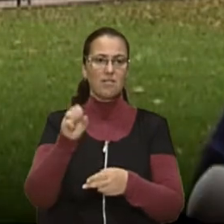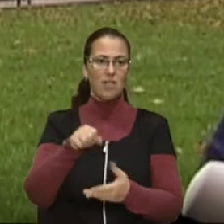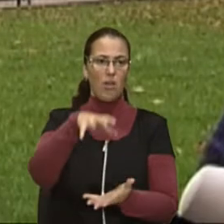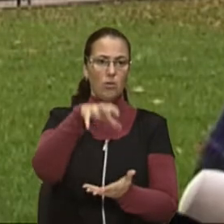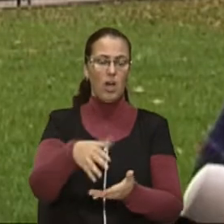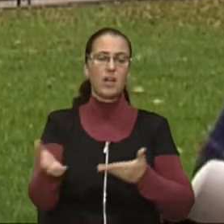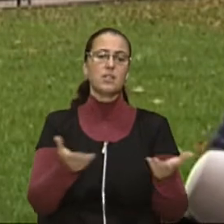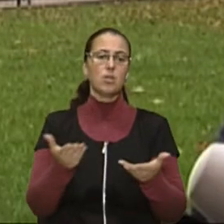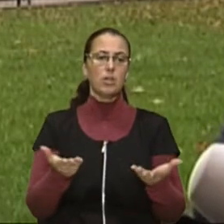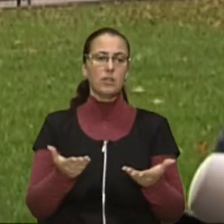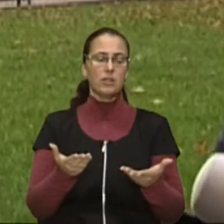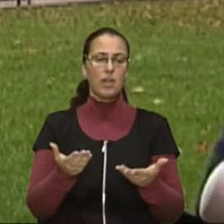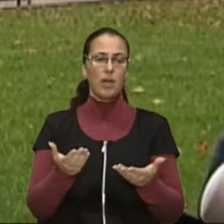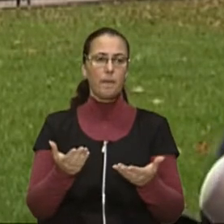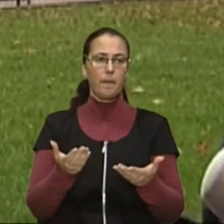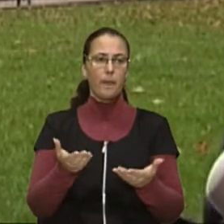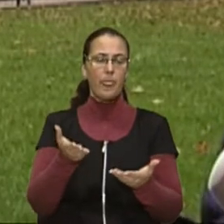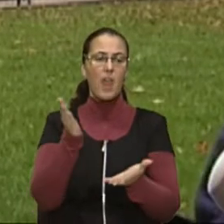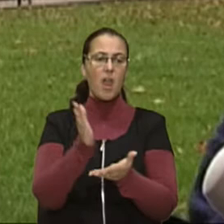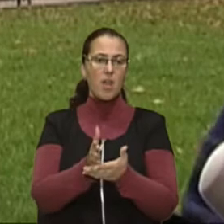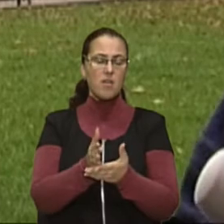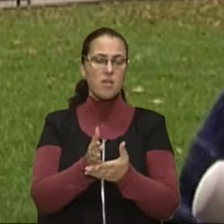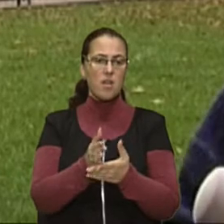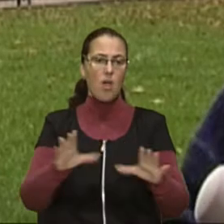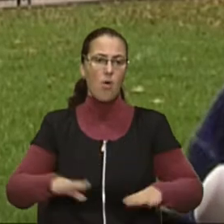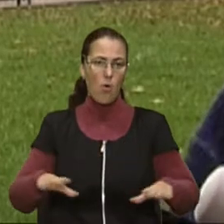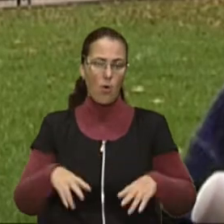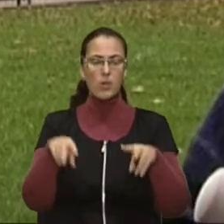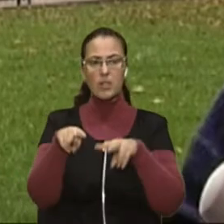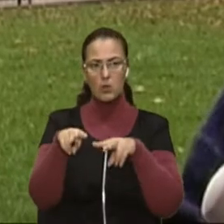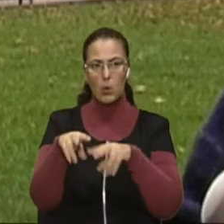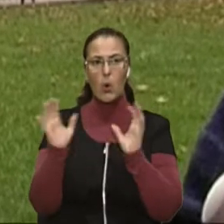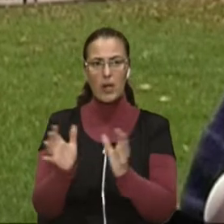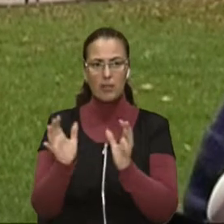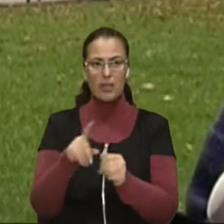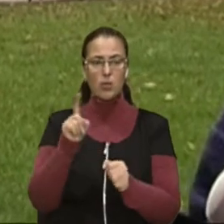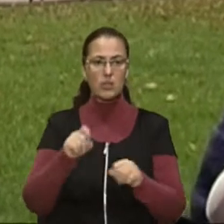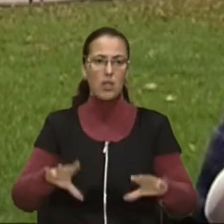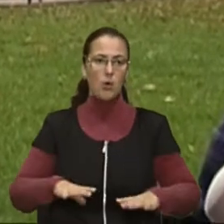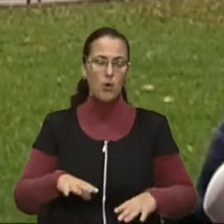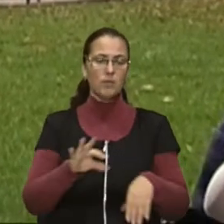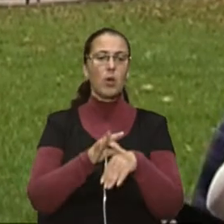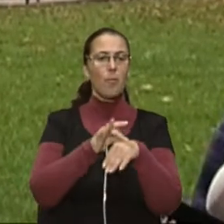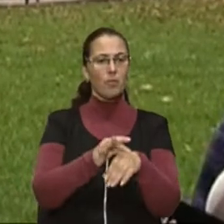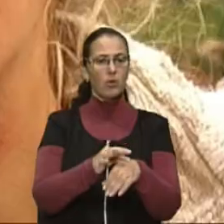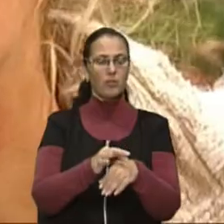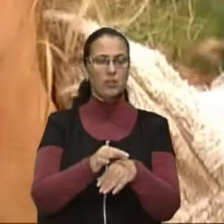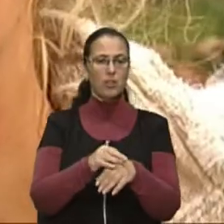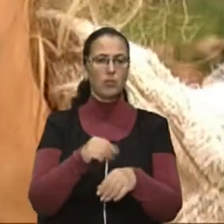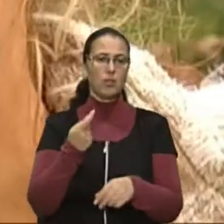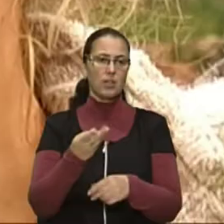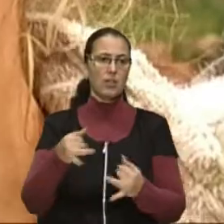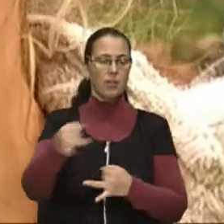перебуває, де отримуються коні, де бувається догляд за ними. Ми проведемо так само декілька таких круглих столів.